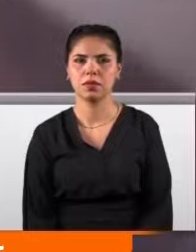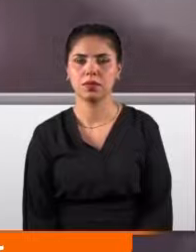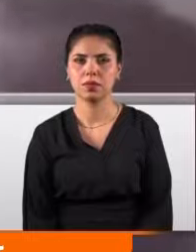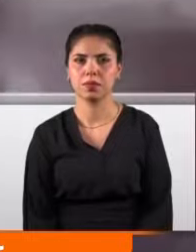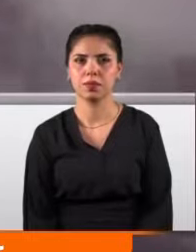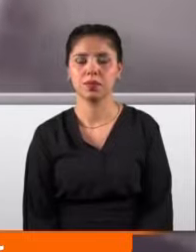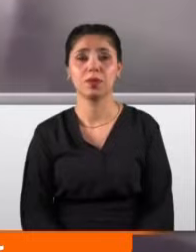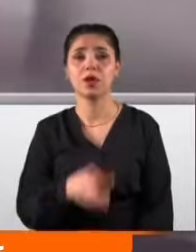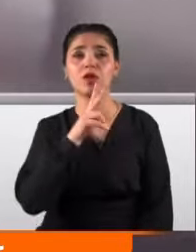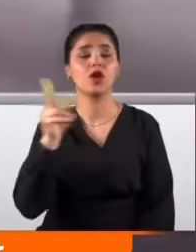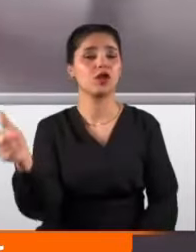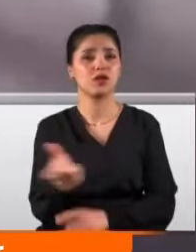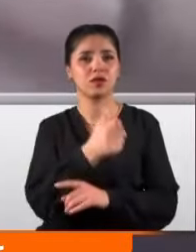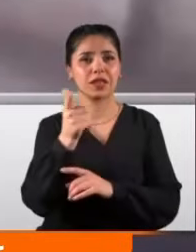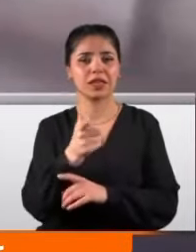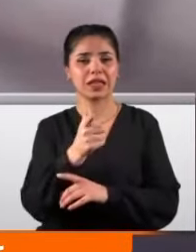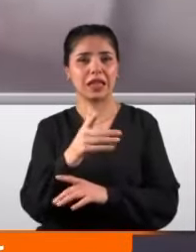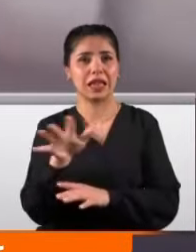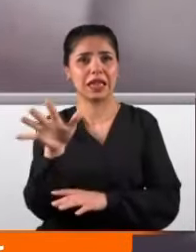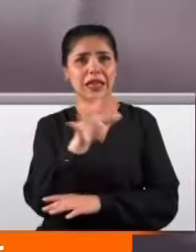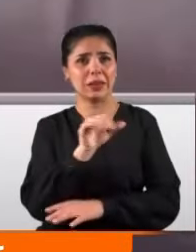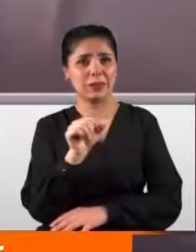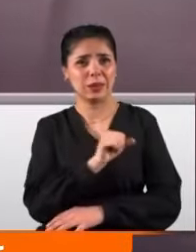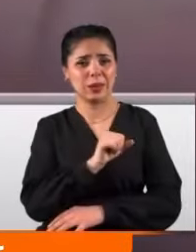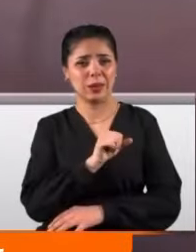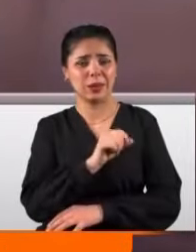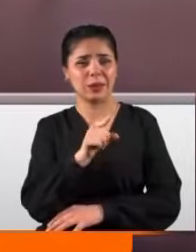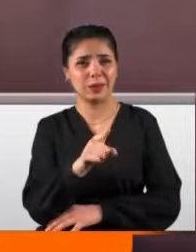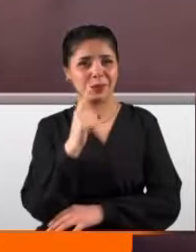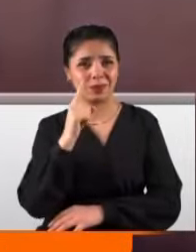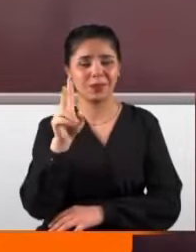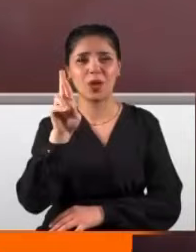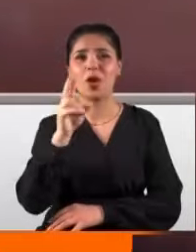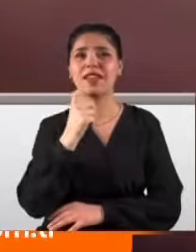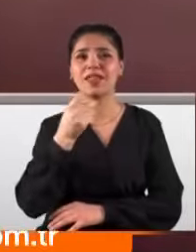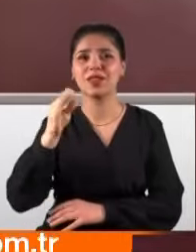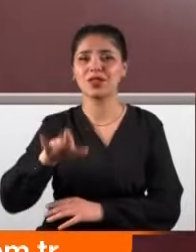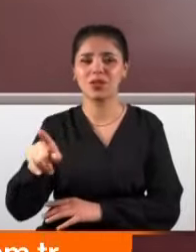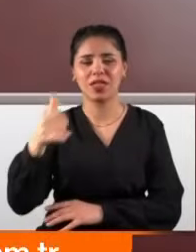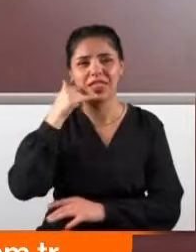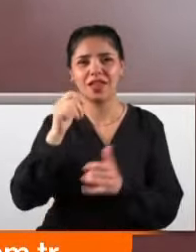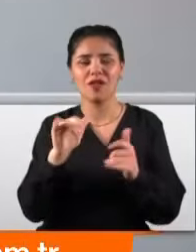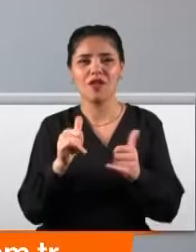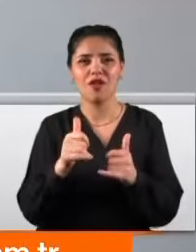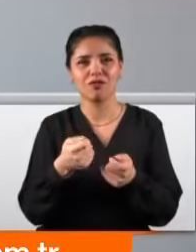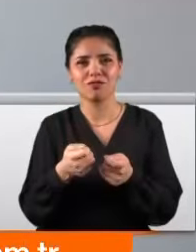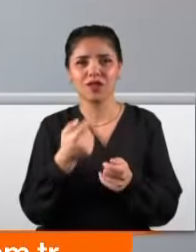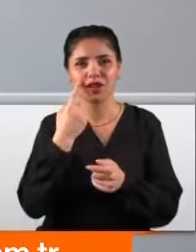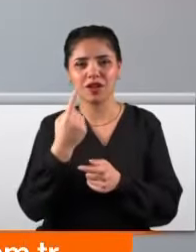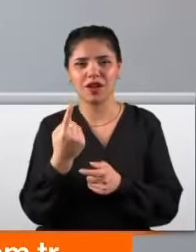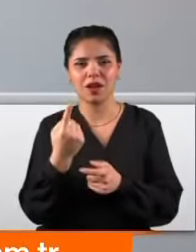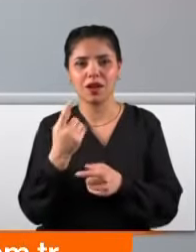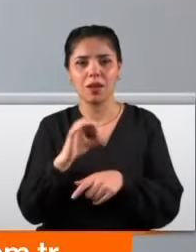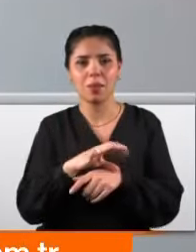Turun son görüntüsü de yürekleri ağza getiren bir ana ilişkin. 12 yaşındaki çocuk telefonla oyun oynuyordu. Aniden